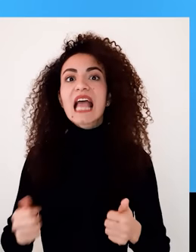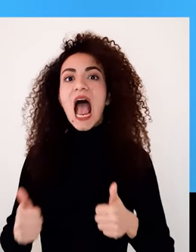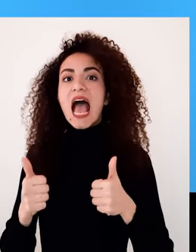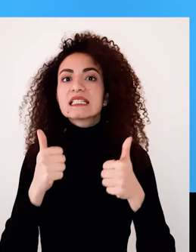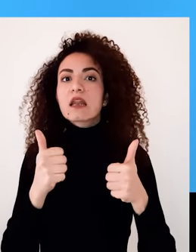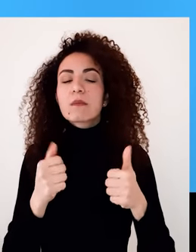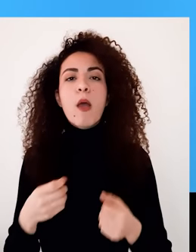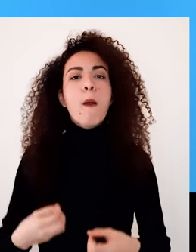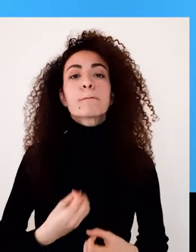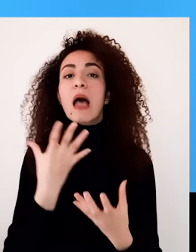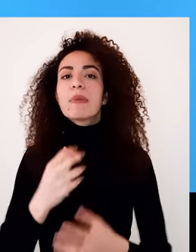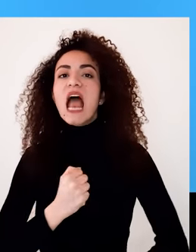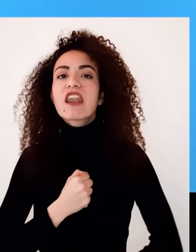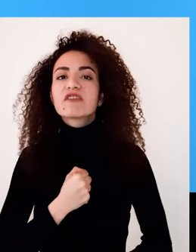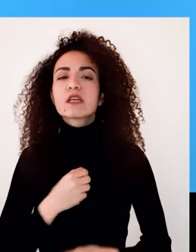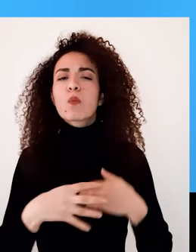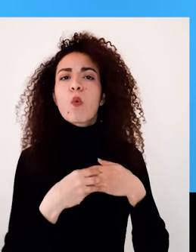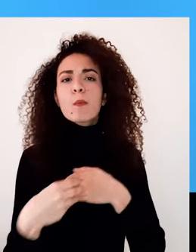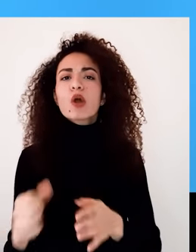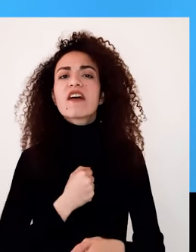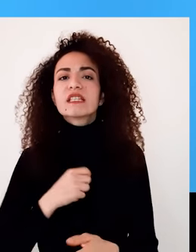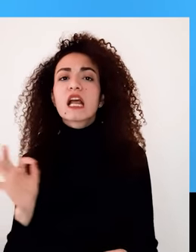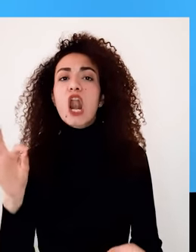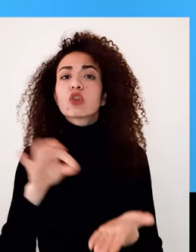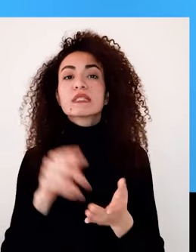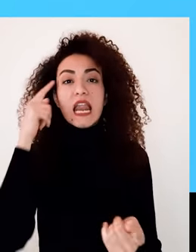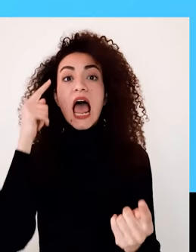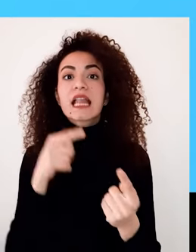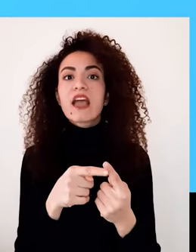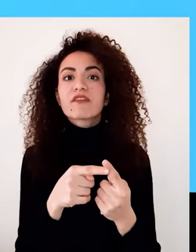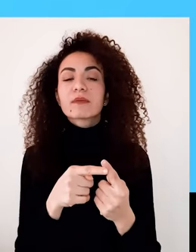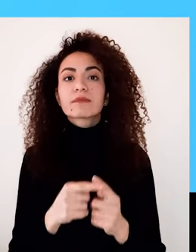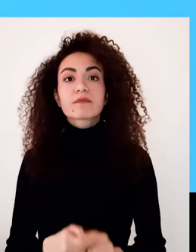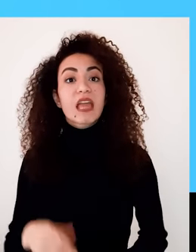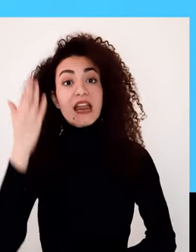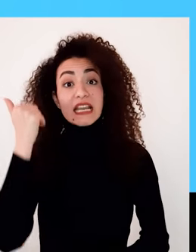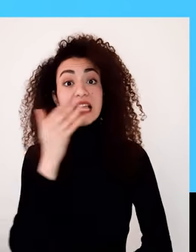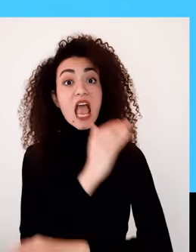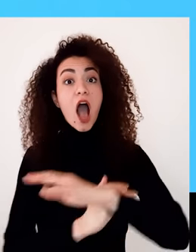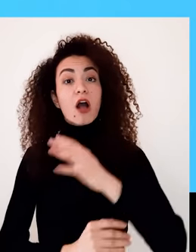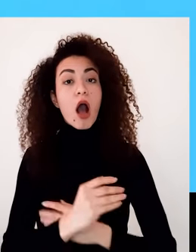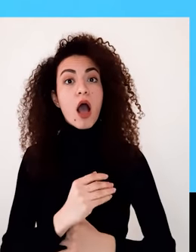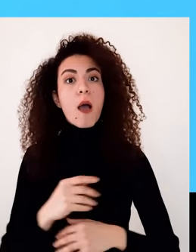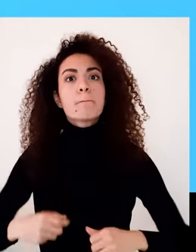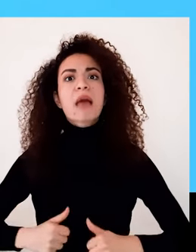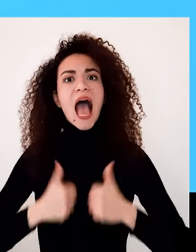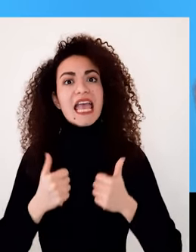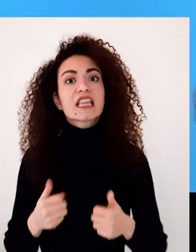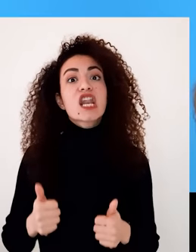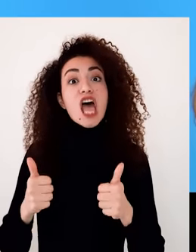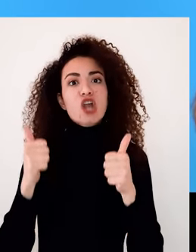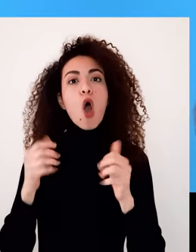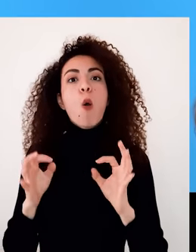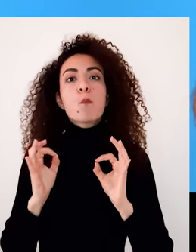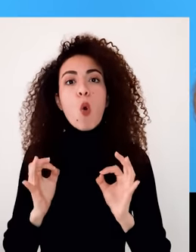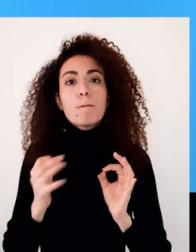بتعبري فيها عن نفسك وبتقود نفسك لتحقيق أهداف ذات معنى فوجود نساء ذات إعاقة بيعيشوا حياة نشحة هو